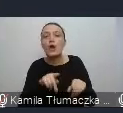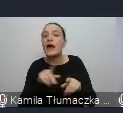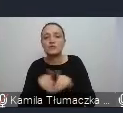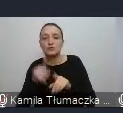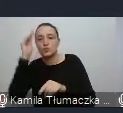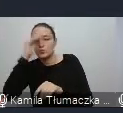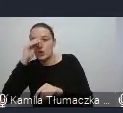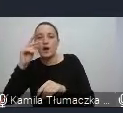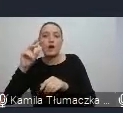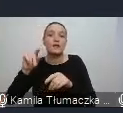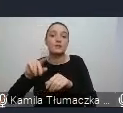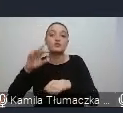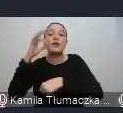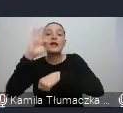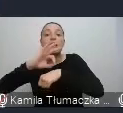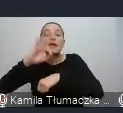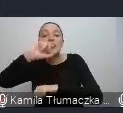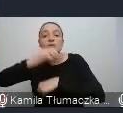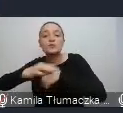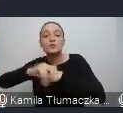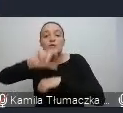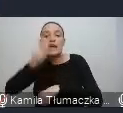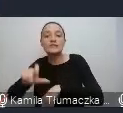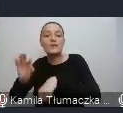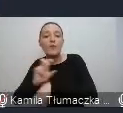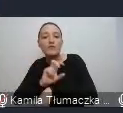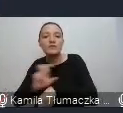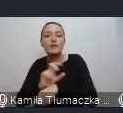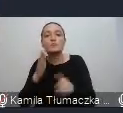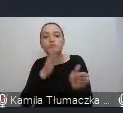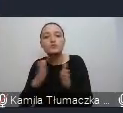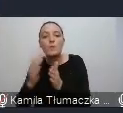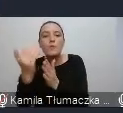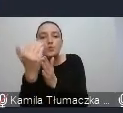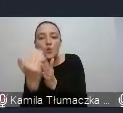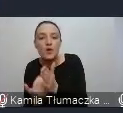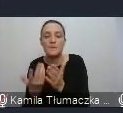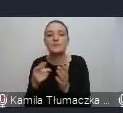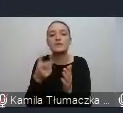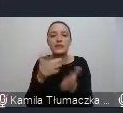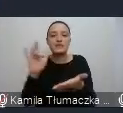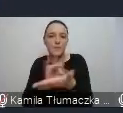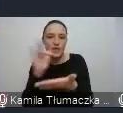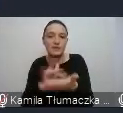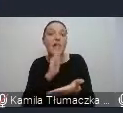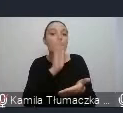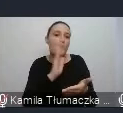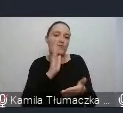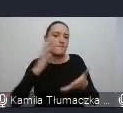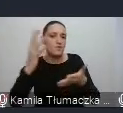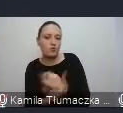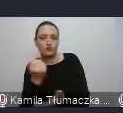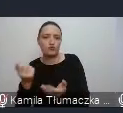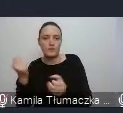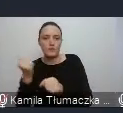programy i aplikacje na tablety, które potem wykorzystujemy w pracy z dziećmi z autyzmem, jak na przykład plany